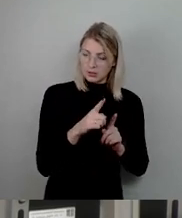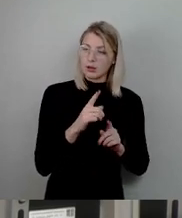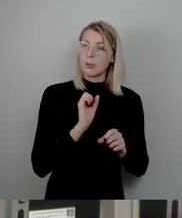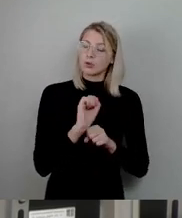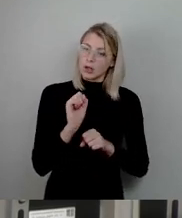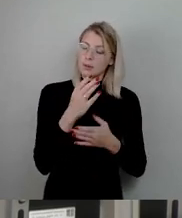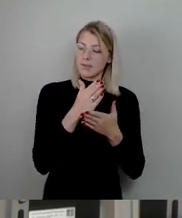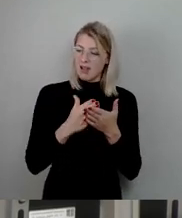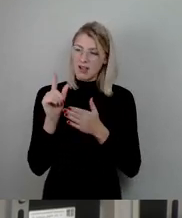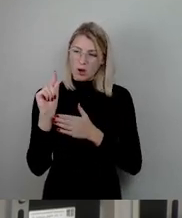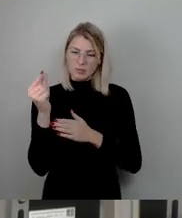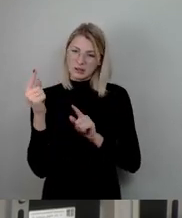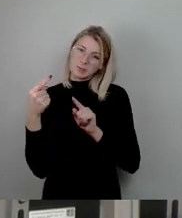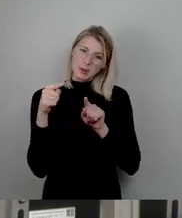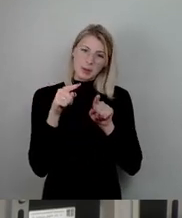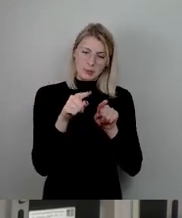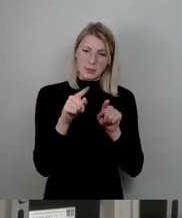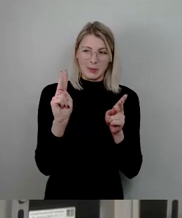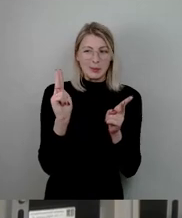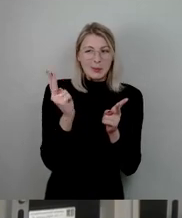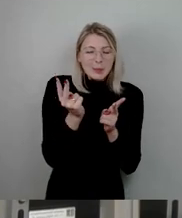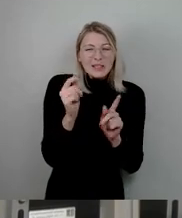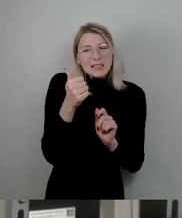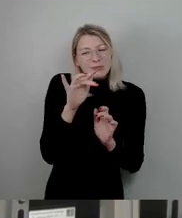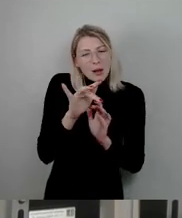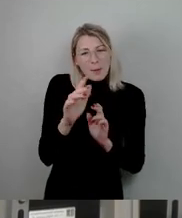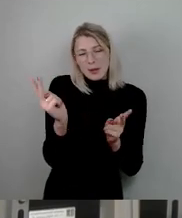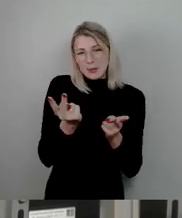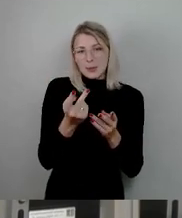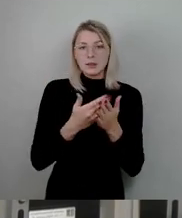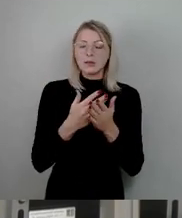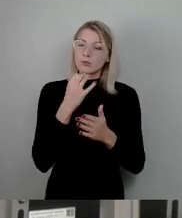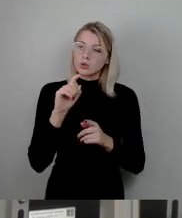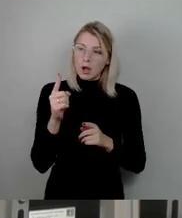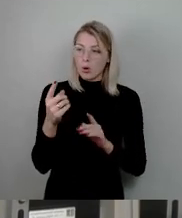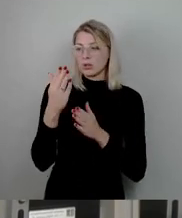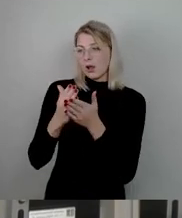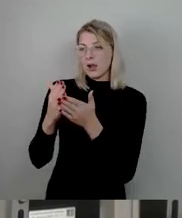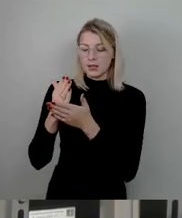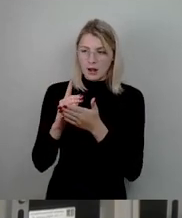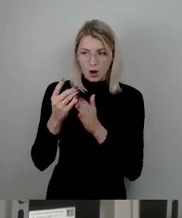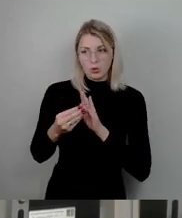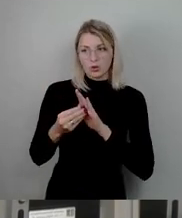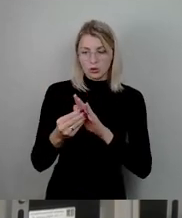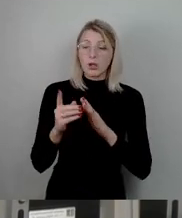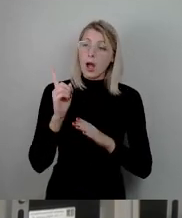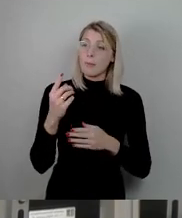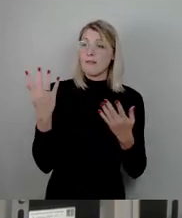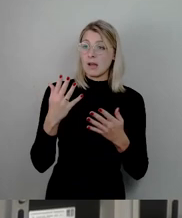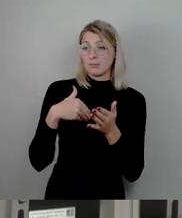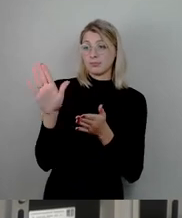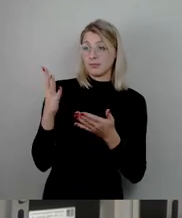genauso in die gleiche Richtung und deswegen würden wir diese Teile auch unterstützen. Was wir aber in jedem Fall ablehnen werden, weil es